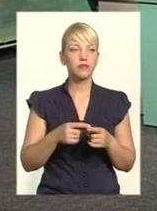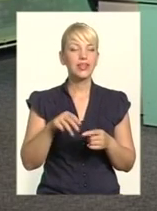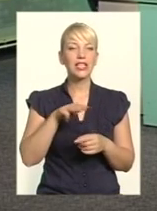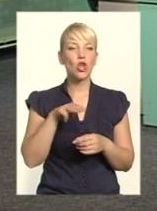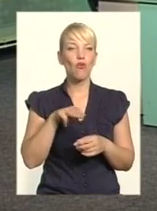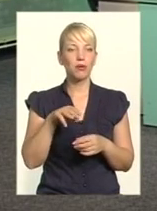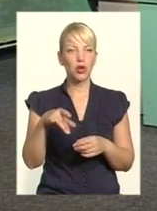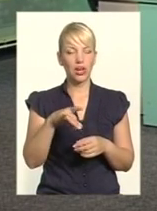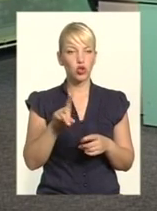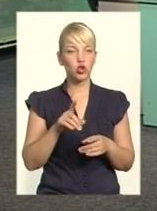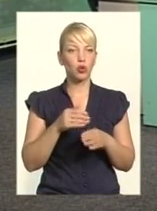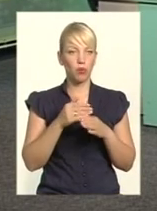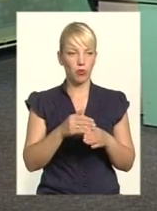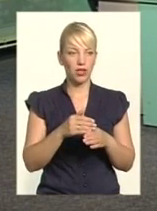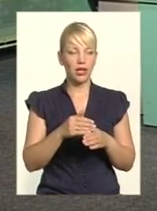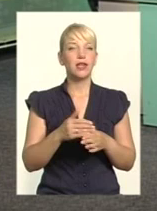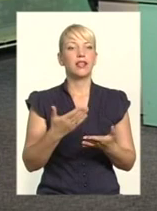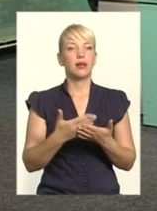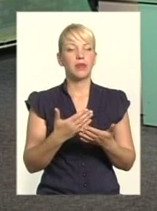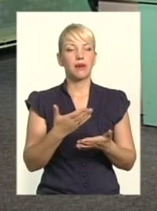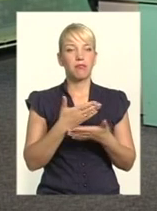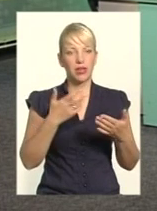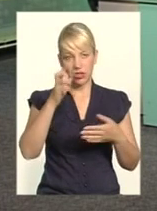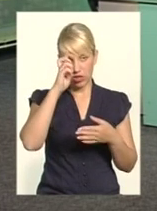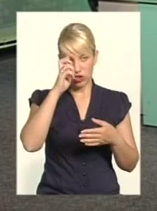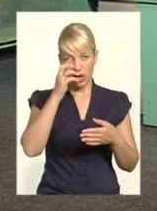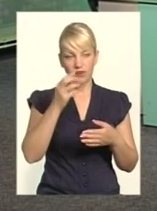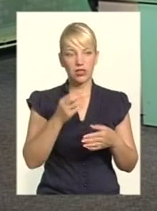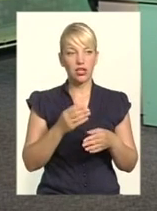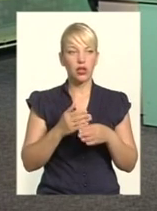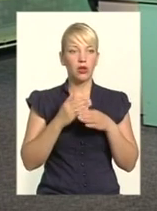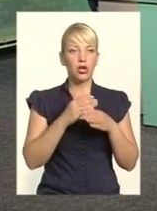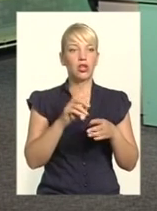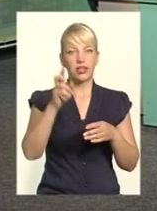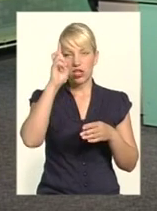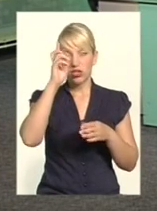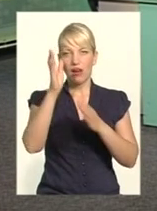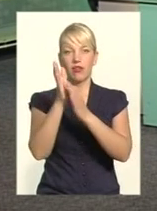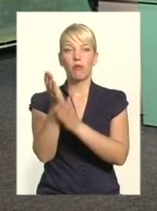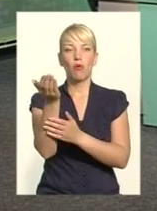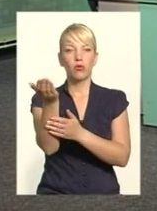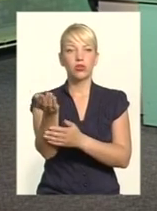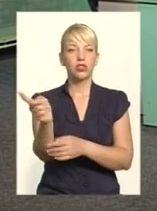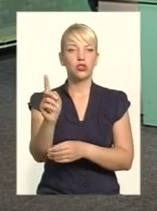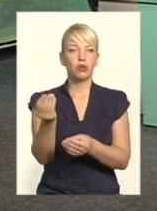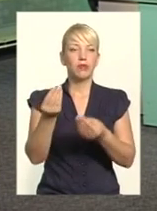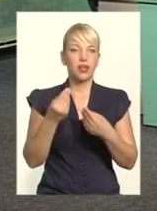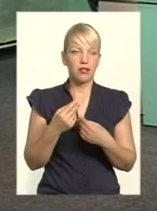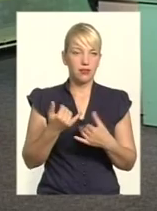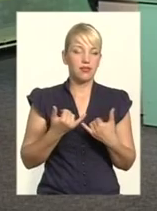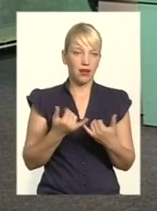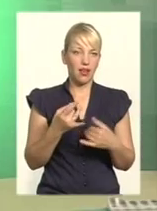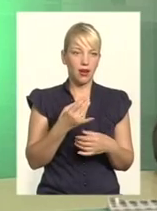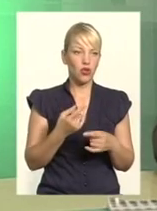з дорогами. Як допомогли? З державного майстану. Ми вже попросили, щоб для району дали. А от той сюжет, що ми побачили, це робить наша